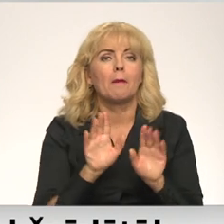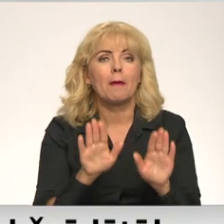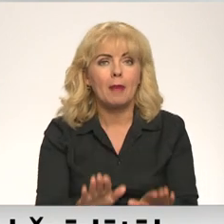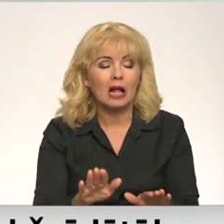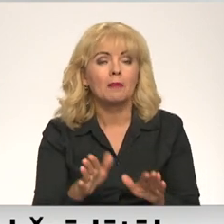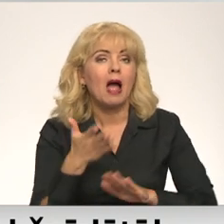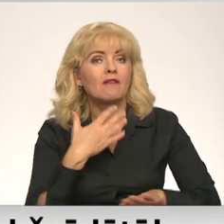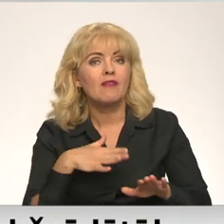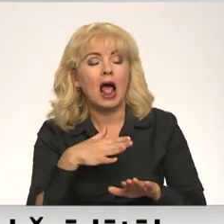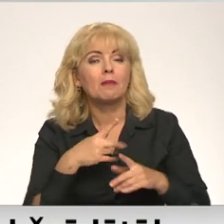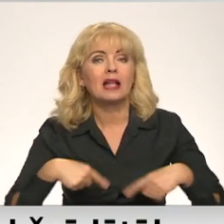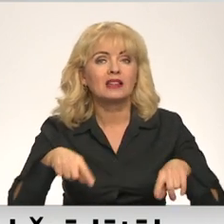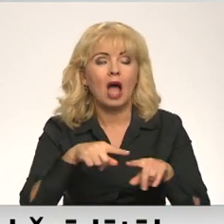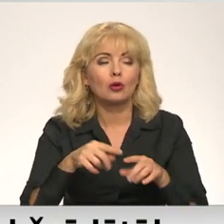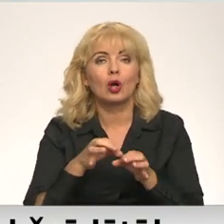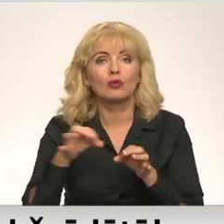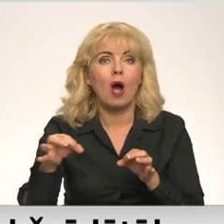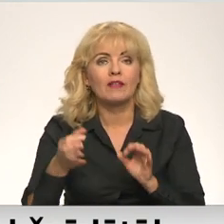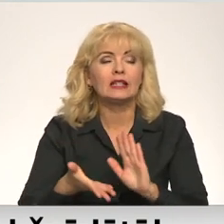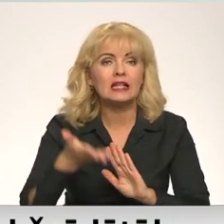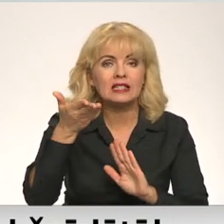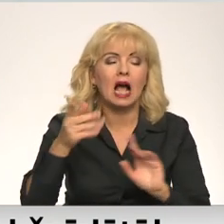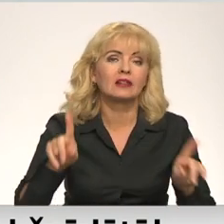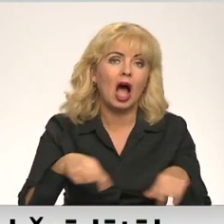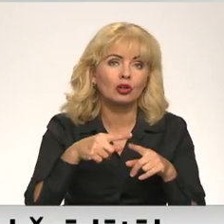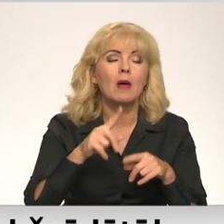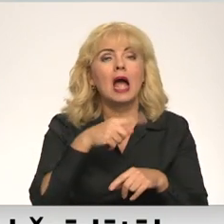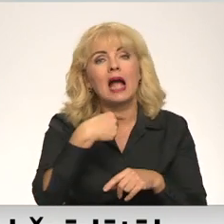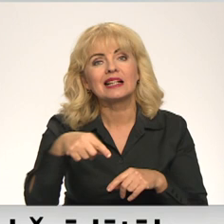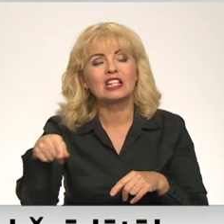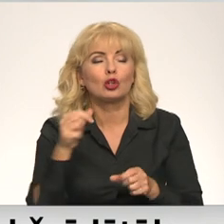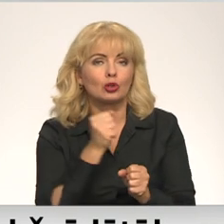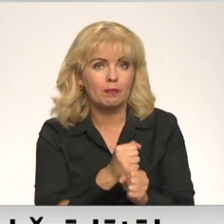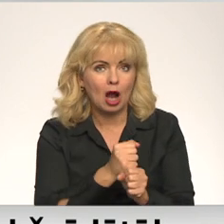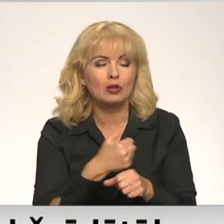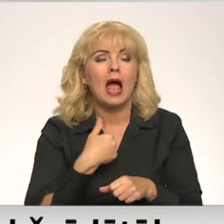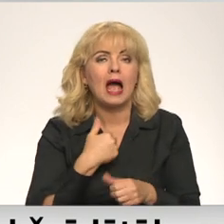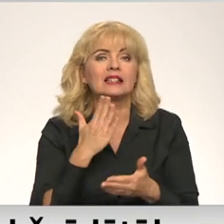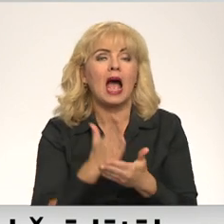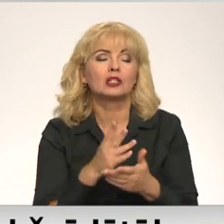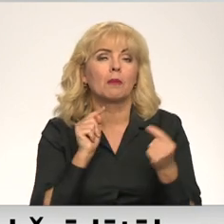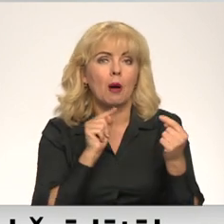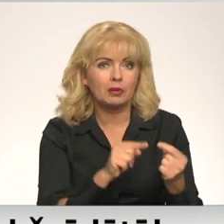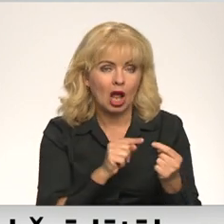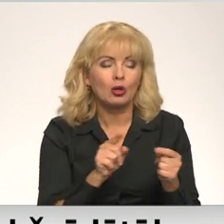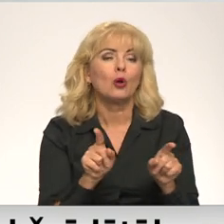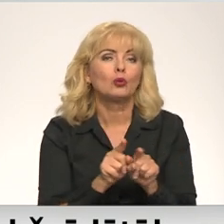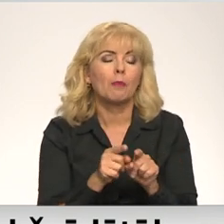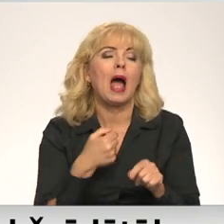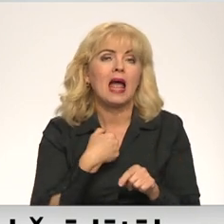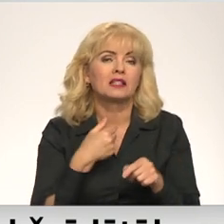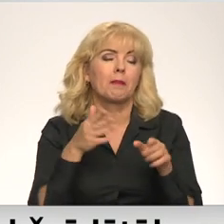Ja vēlme kādu teritoriju novadā ir izcelt attīstībai vairāk kā citus pagastus, tad es esmu pret, un pie tā arī palieku.